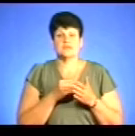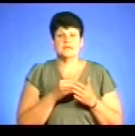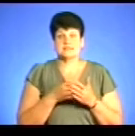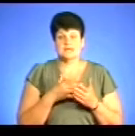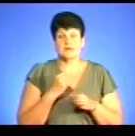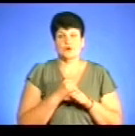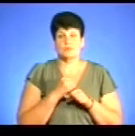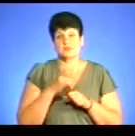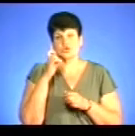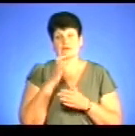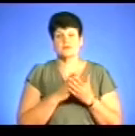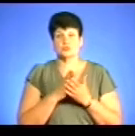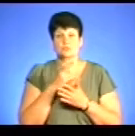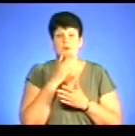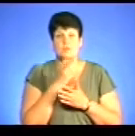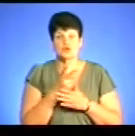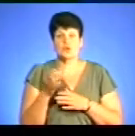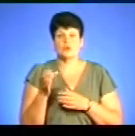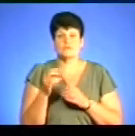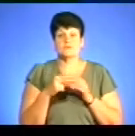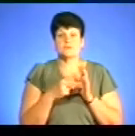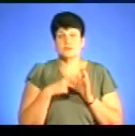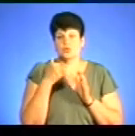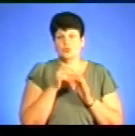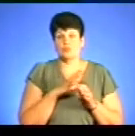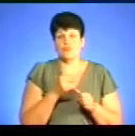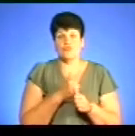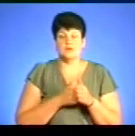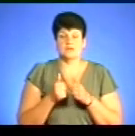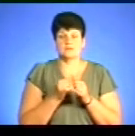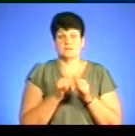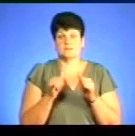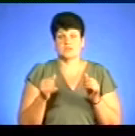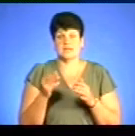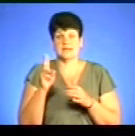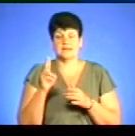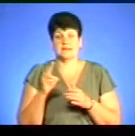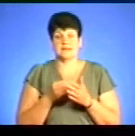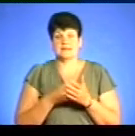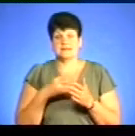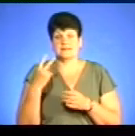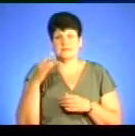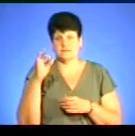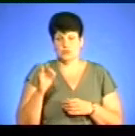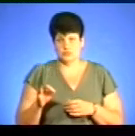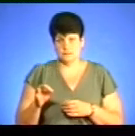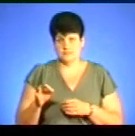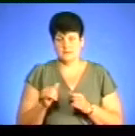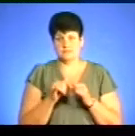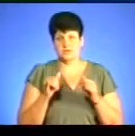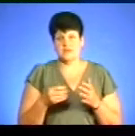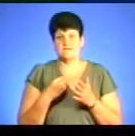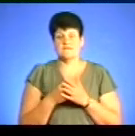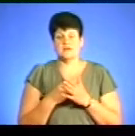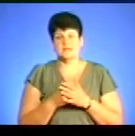служба статистики. Бачимо, що алкоголь у 2017 році став лідером росту цін, тобто майже на 20% зросла вартість